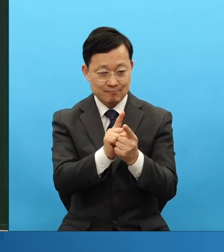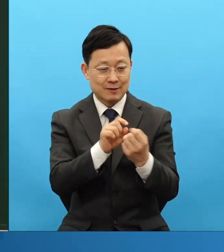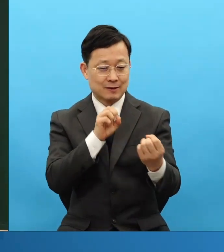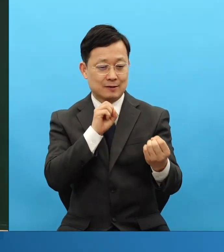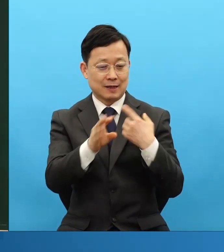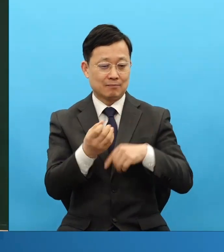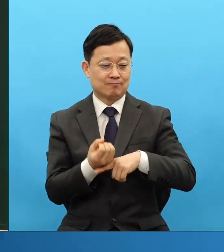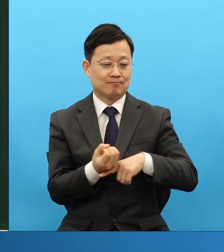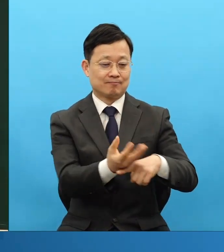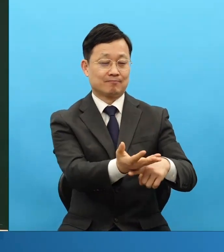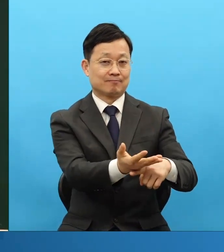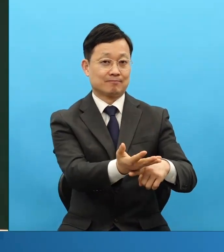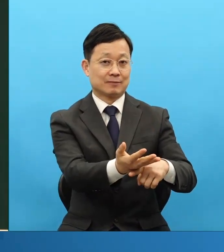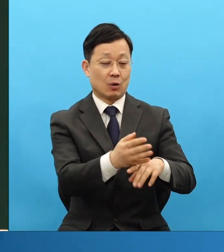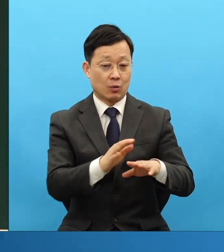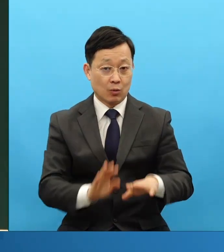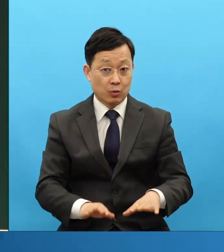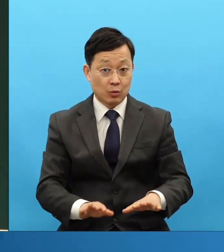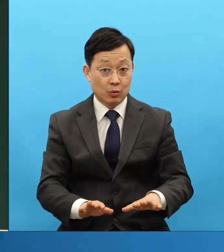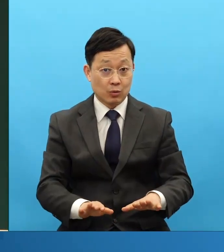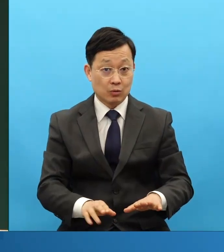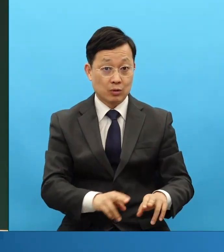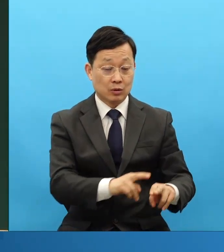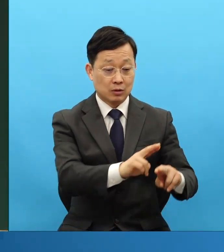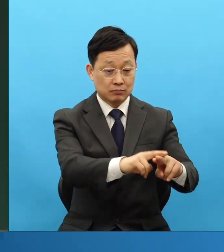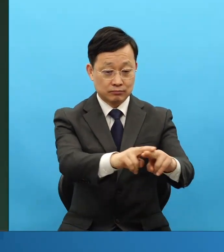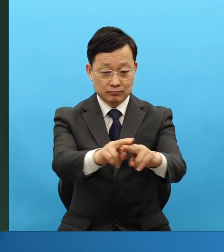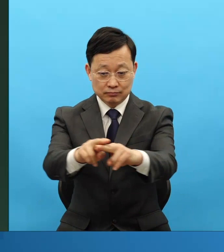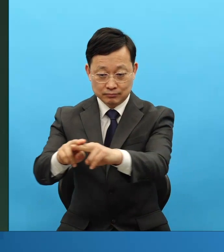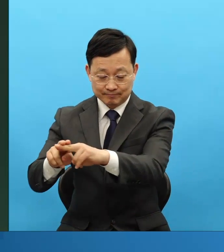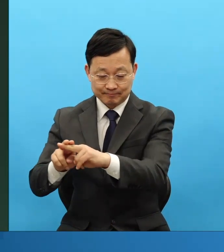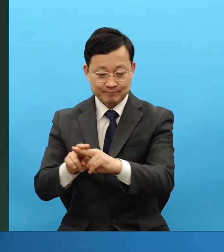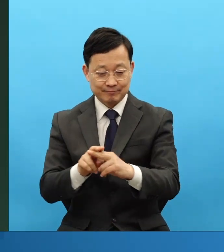나는 오늘 이분들 만날 거라고 해서 이거 준비한 게 아니에요.